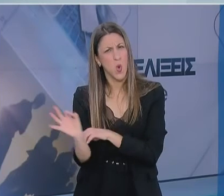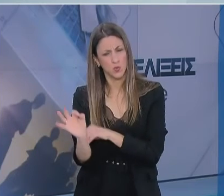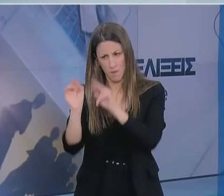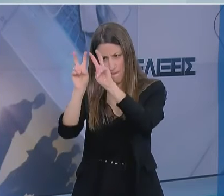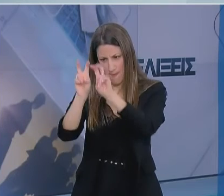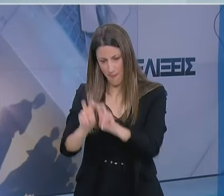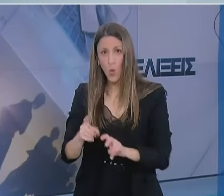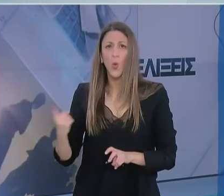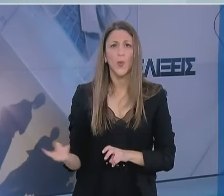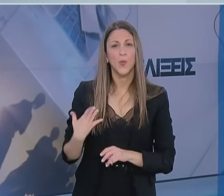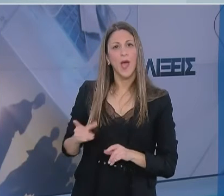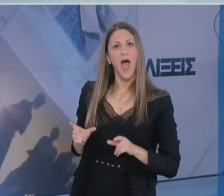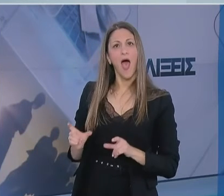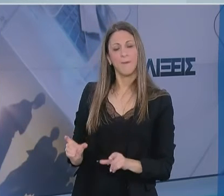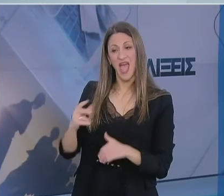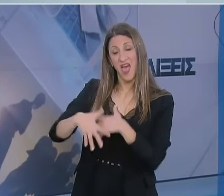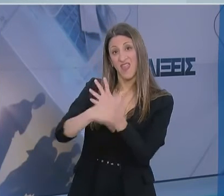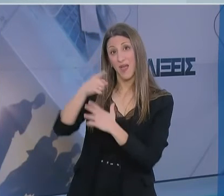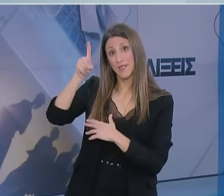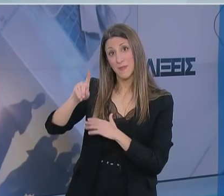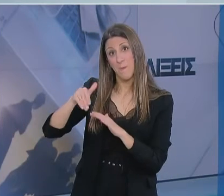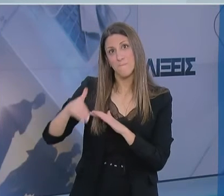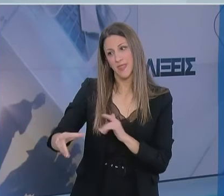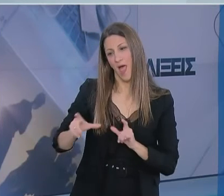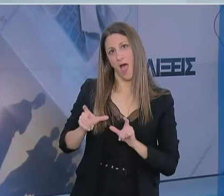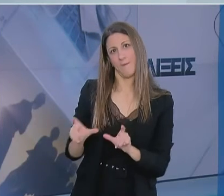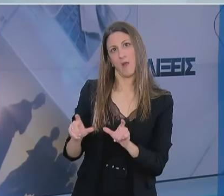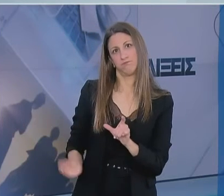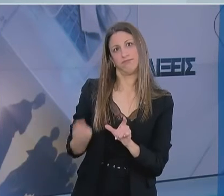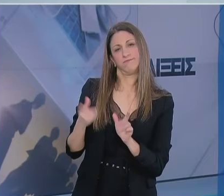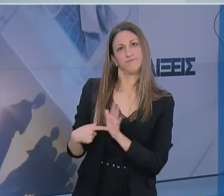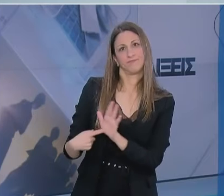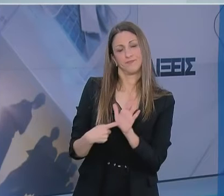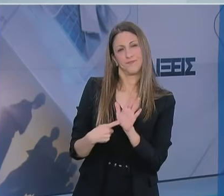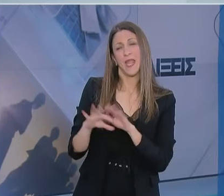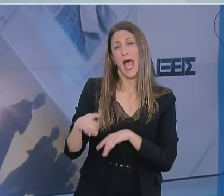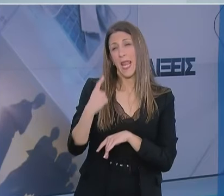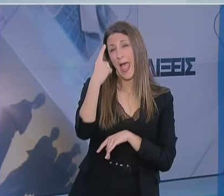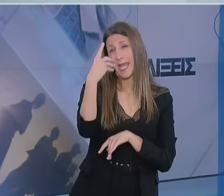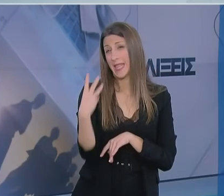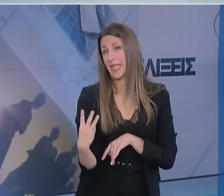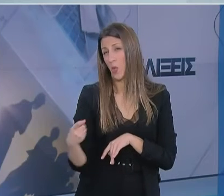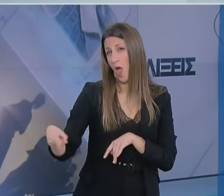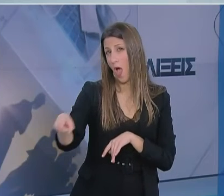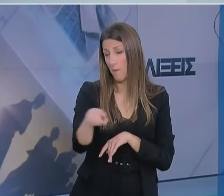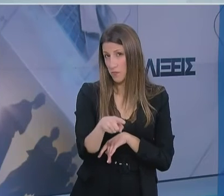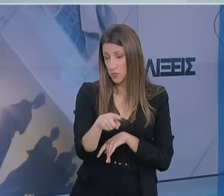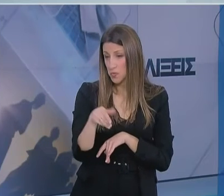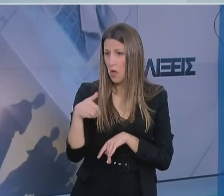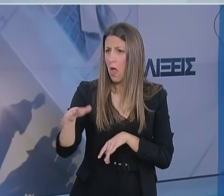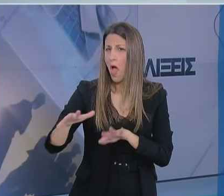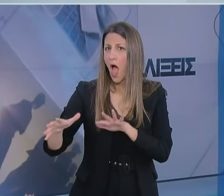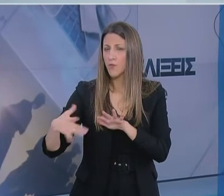τους τα αντισώματα εμφανίζονται σε 15 ημέρες από την έναρξη της μόλυμψης. Όμως περίπου το 1 τρίο των ασθενών δεν εμφάνισε